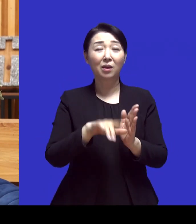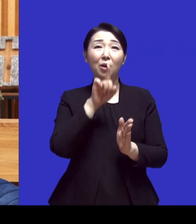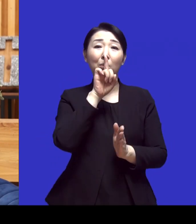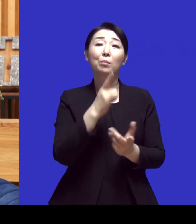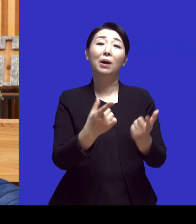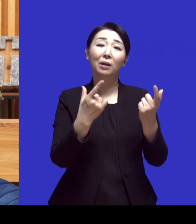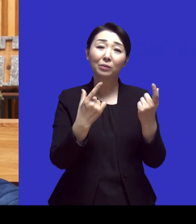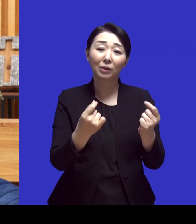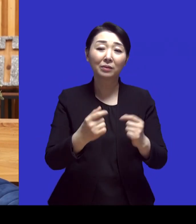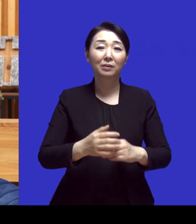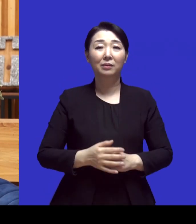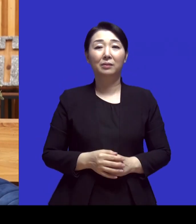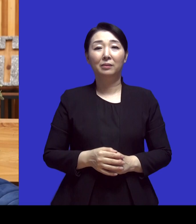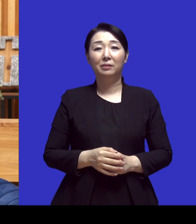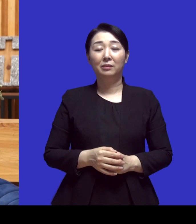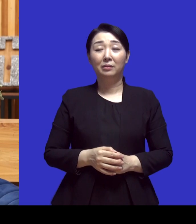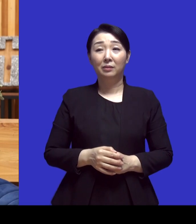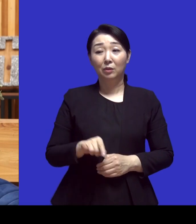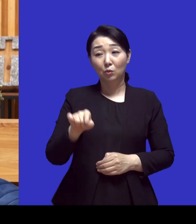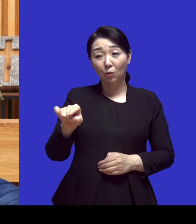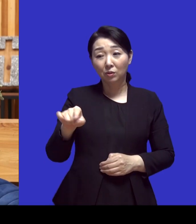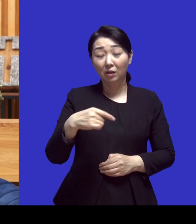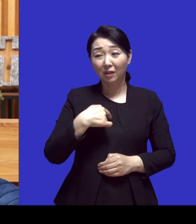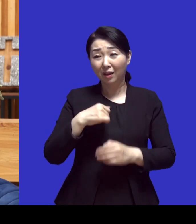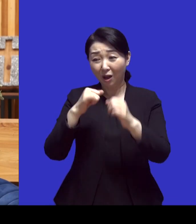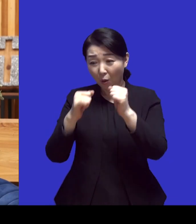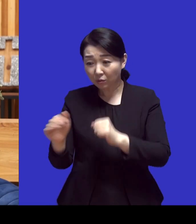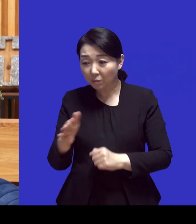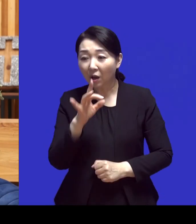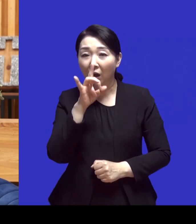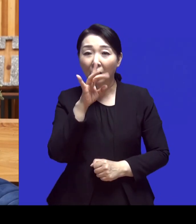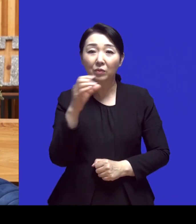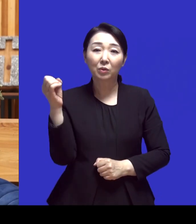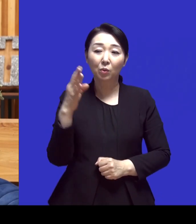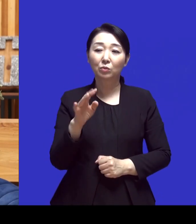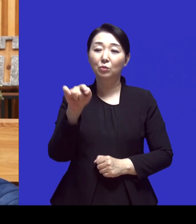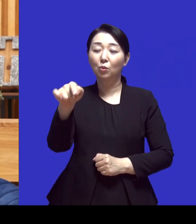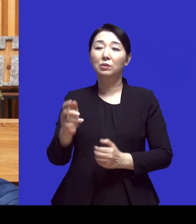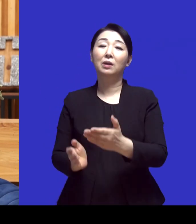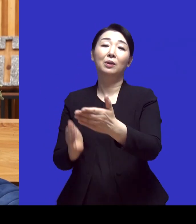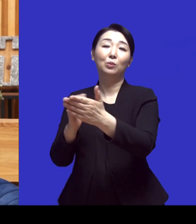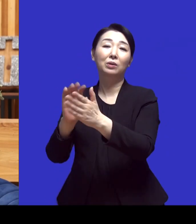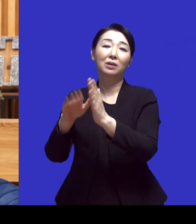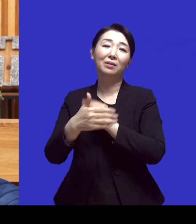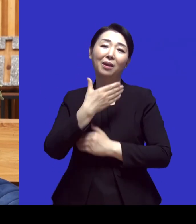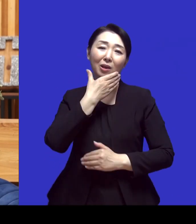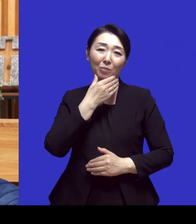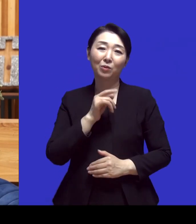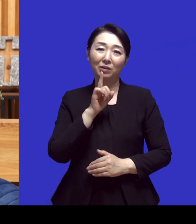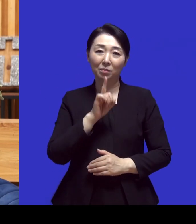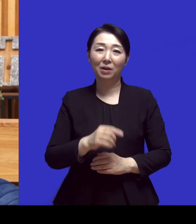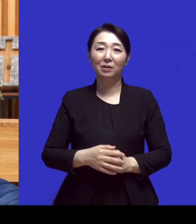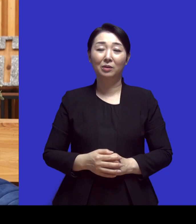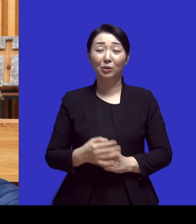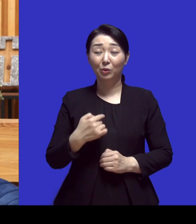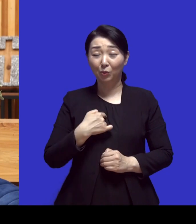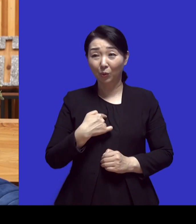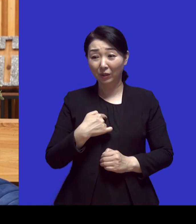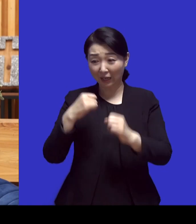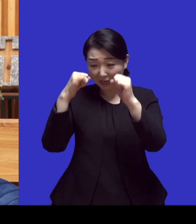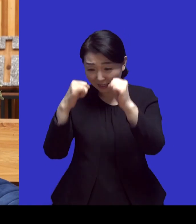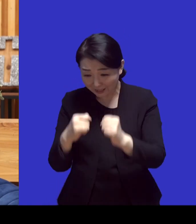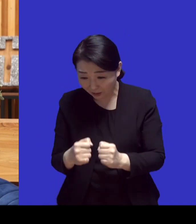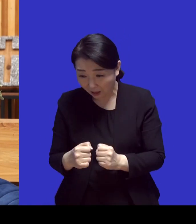말씀을 해 주셨던 것 같아요 그곳에 내가 없으면 안 된다와 그곳에 도착했을 때 너무나 행복했다 내가 있어야 할 곳이